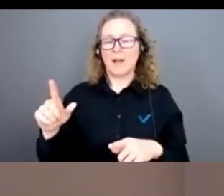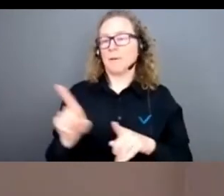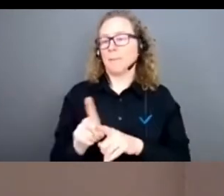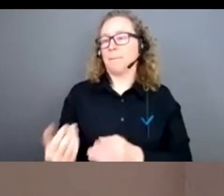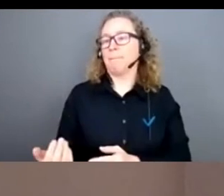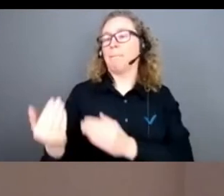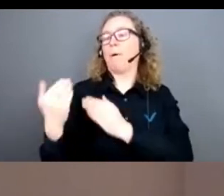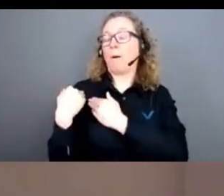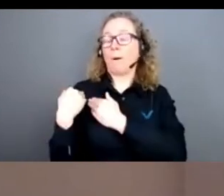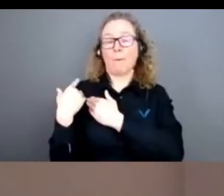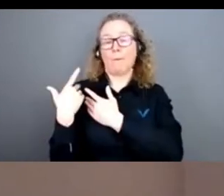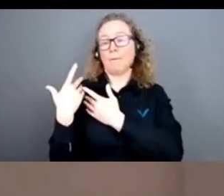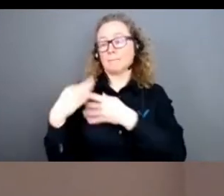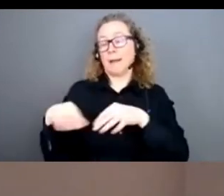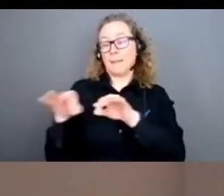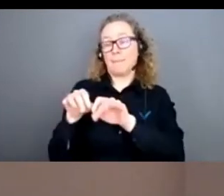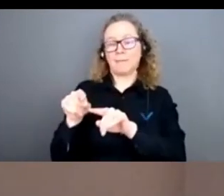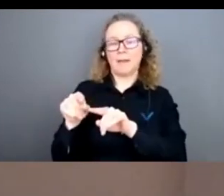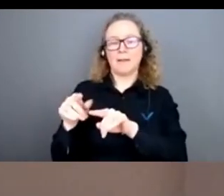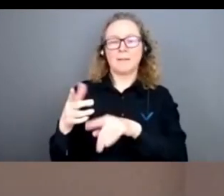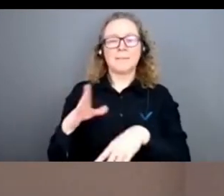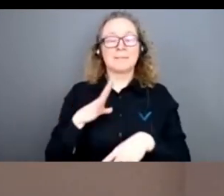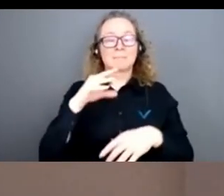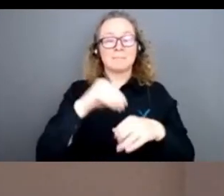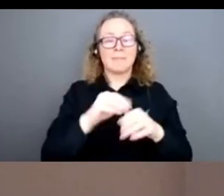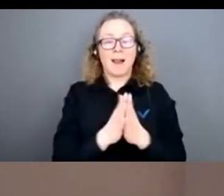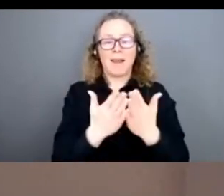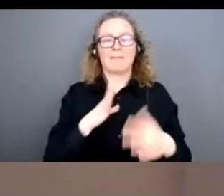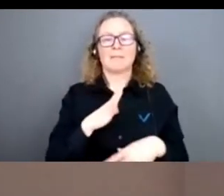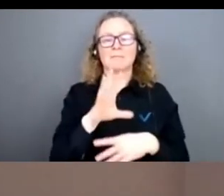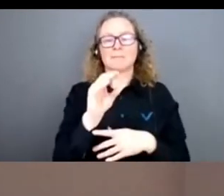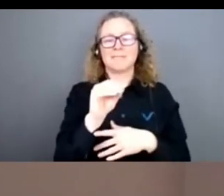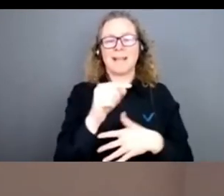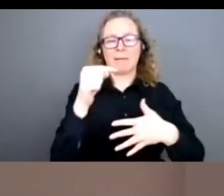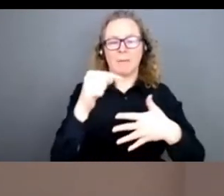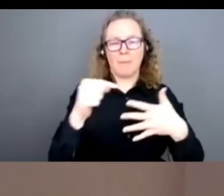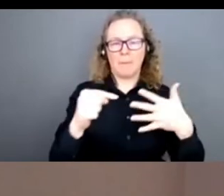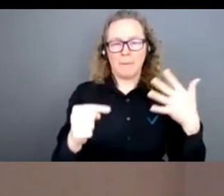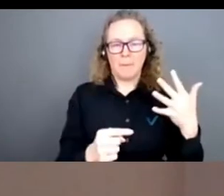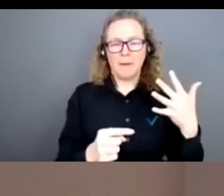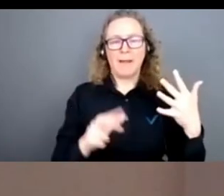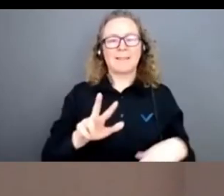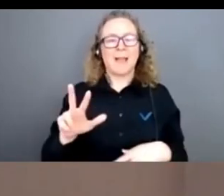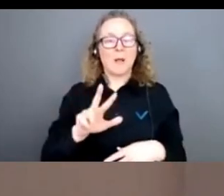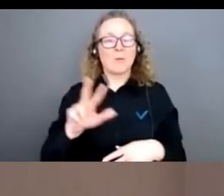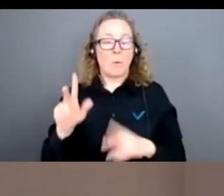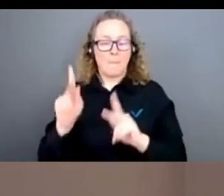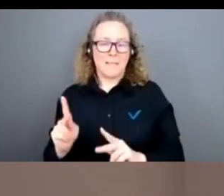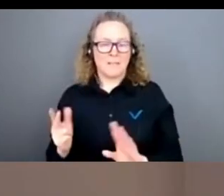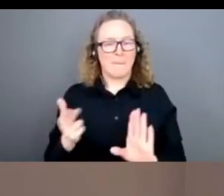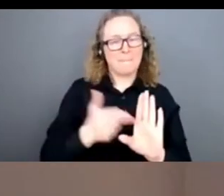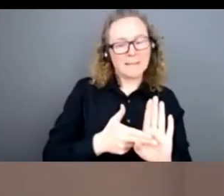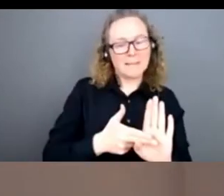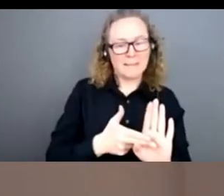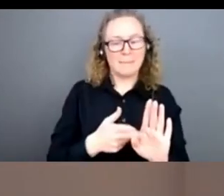tu le disais Martin, parce qu'il y a 50 entrées dans ce livre, 43 contributeurs ou contributrices et il y a